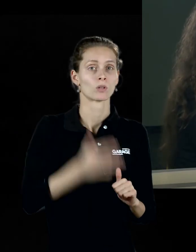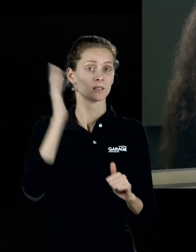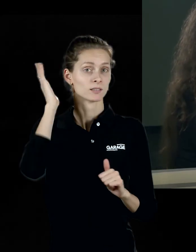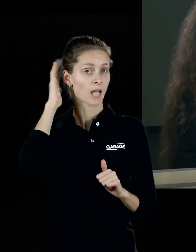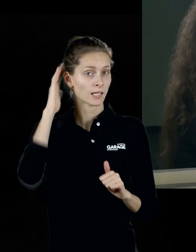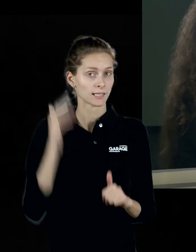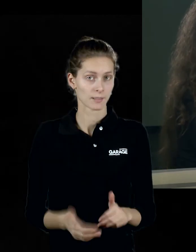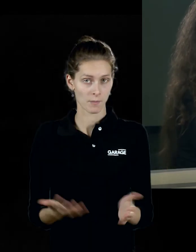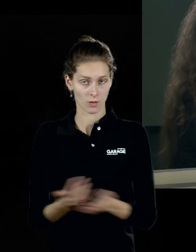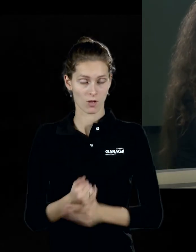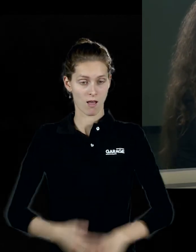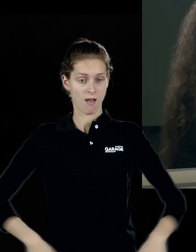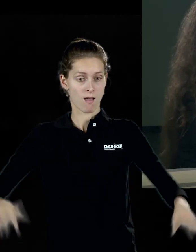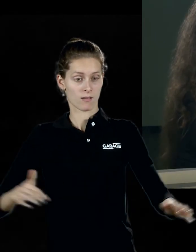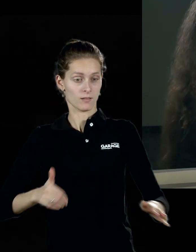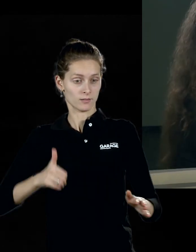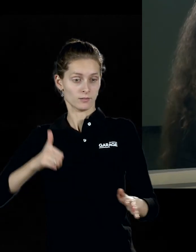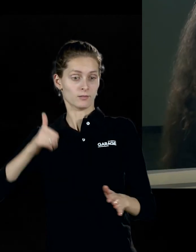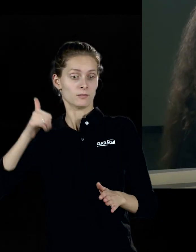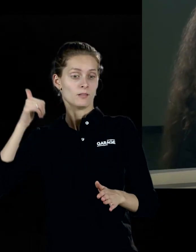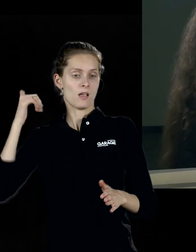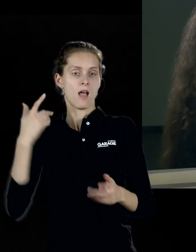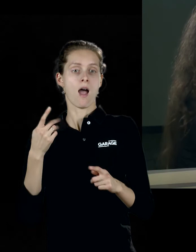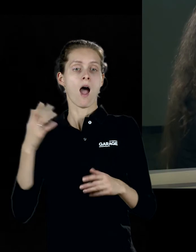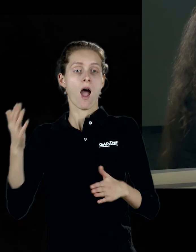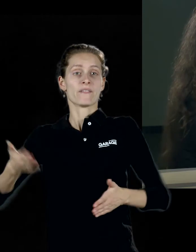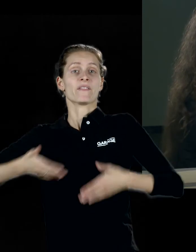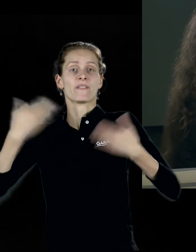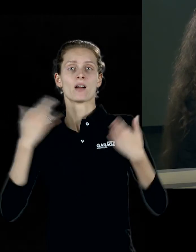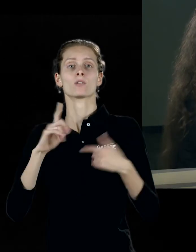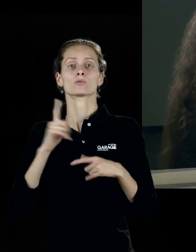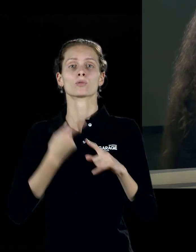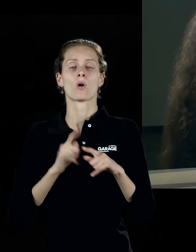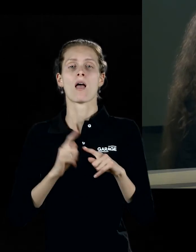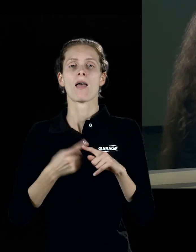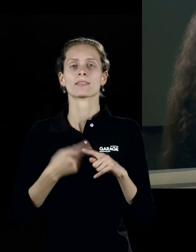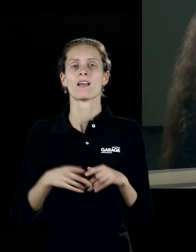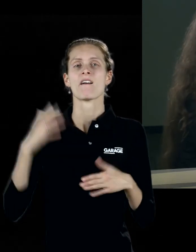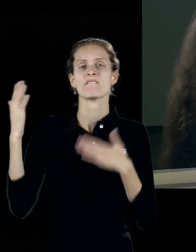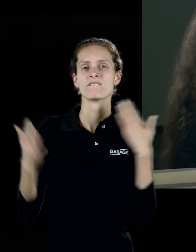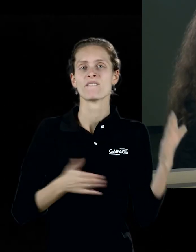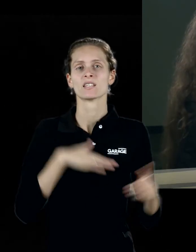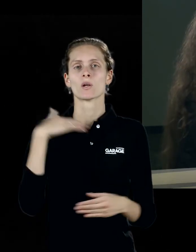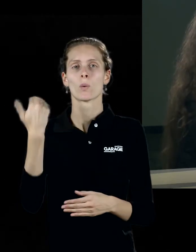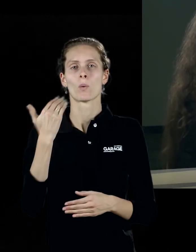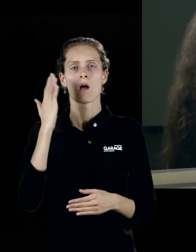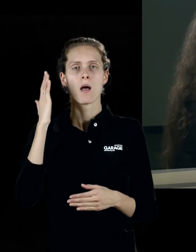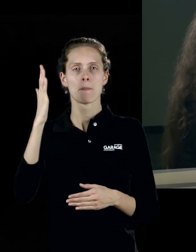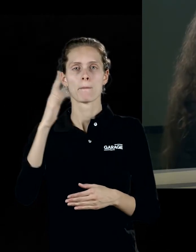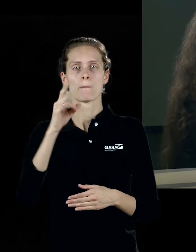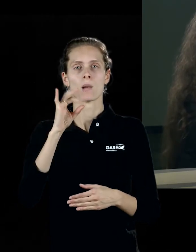назад. И то, что несёт его вперёд, это ветер прогресса. Это очень знаменитый беньяминовский пассаж. Извините, я его не могу